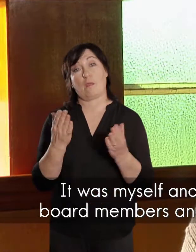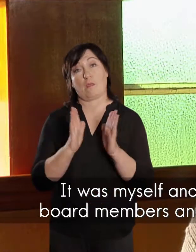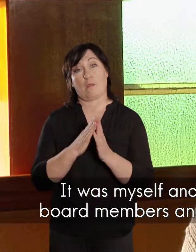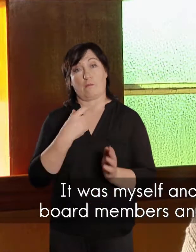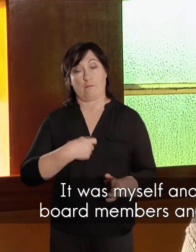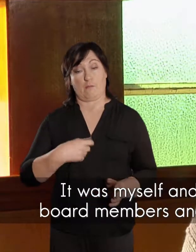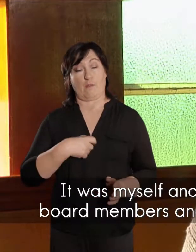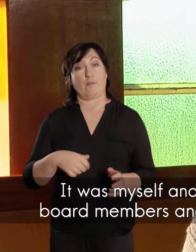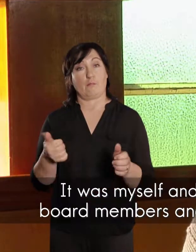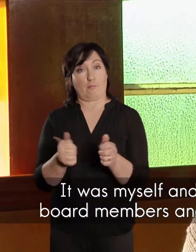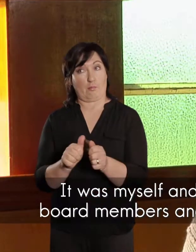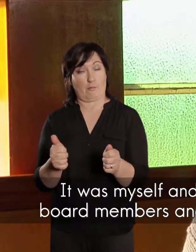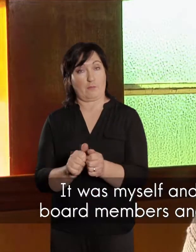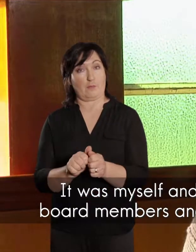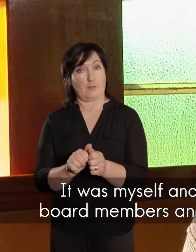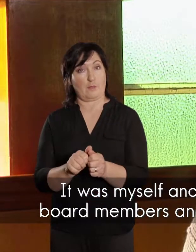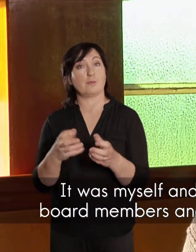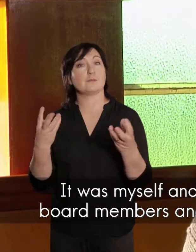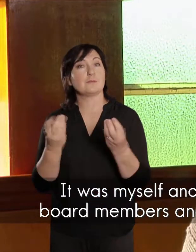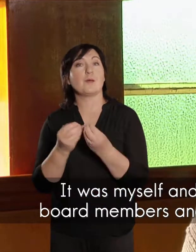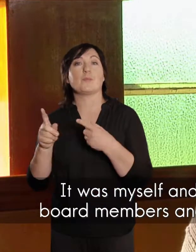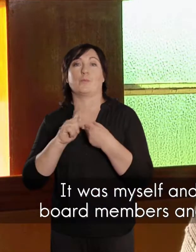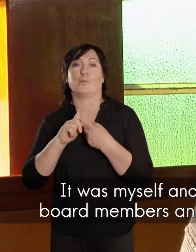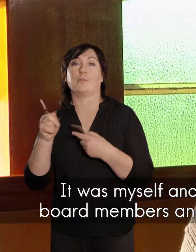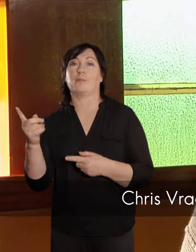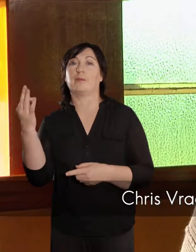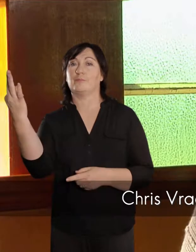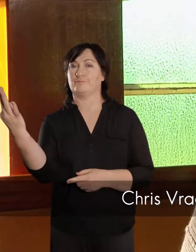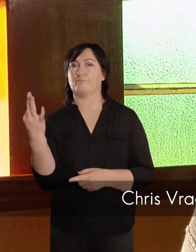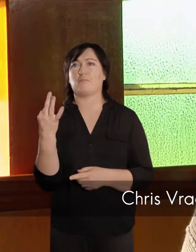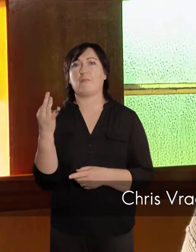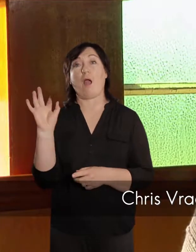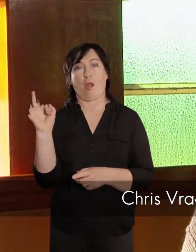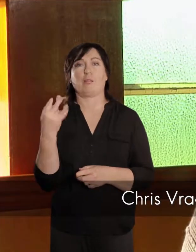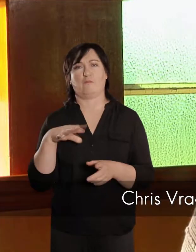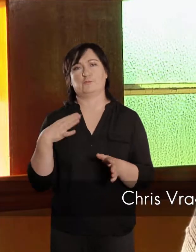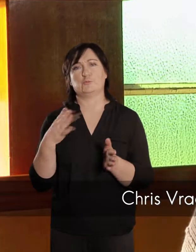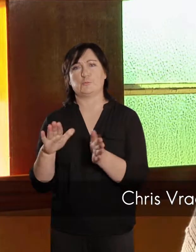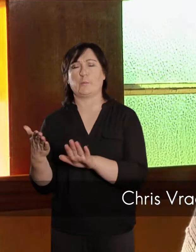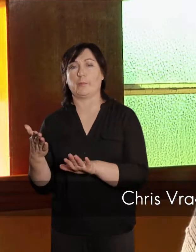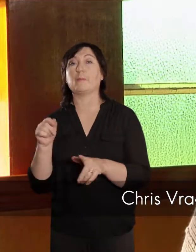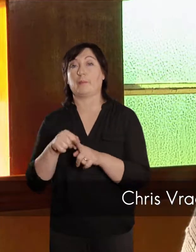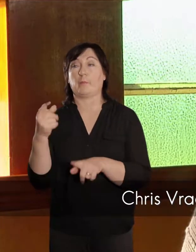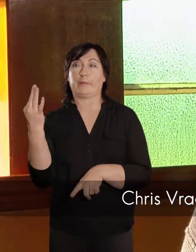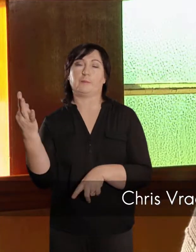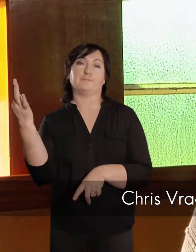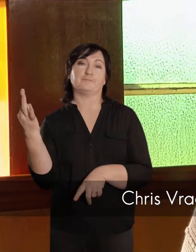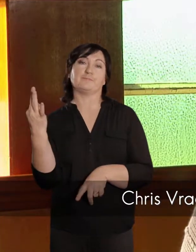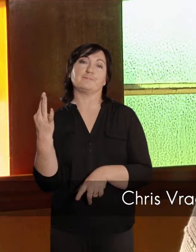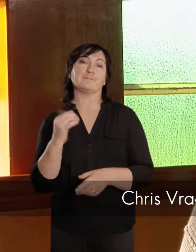kerkraadsleden, en Pet, al is nou al drie dood. Chris vraag om, en Gerrit van Skalvik, en Pet.